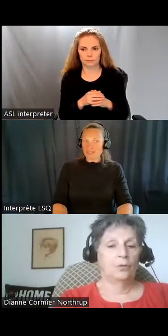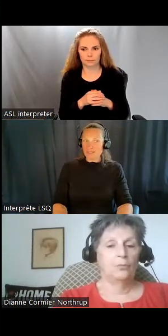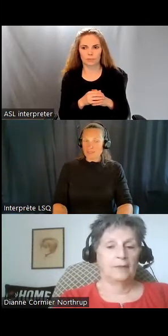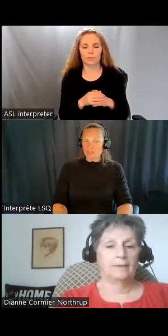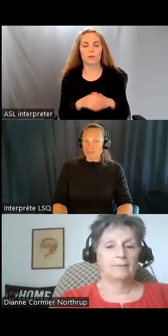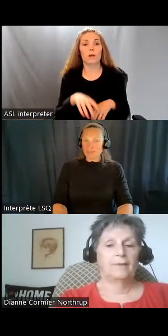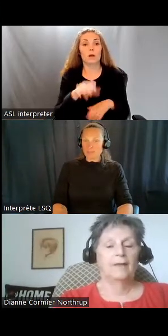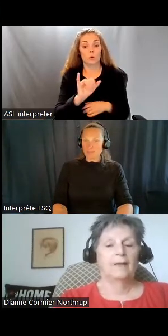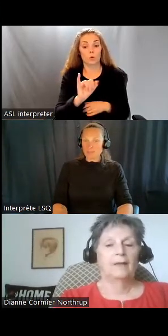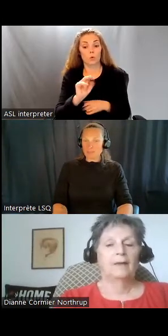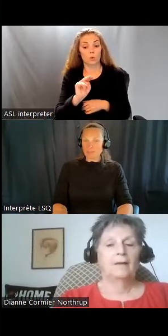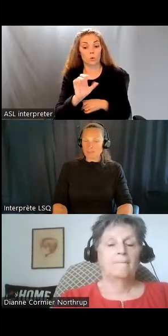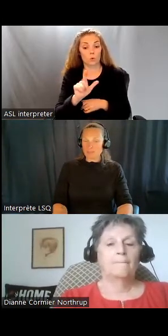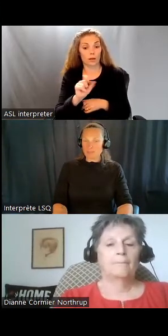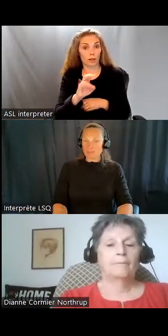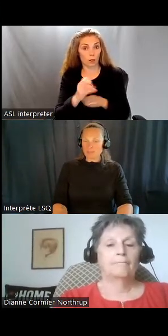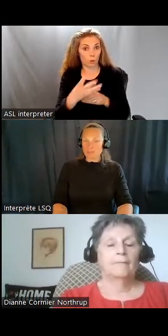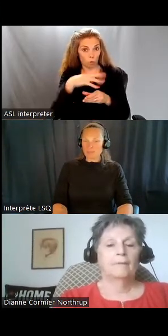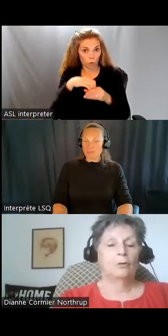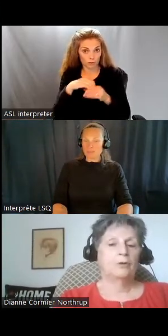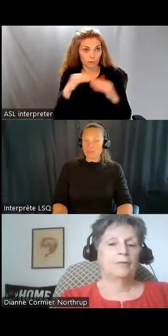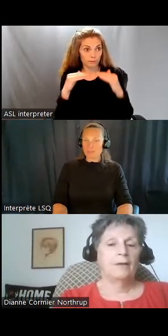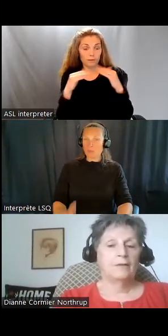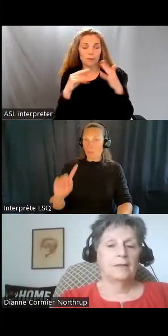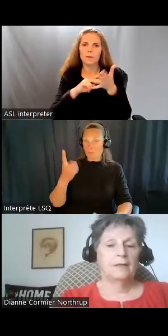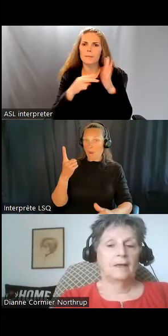on choisirait où on veut vivre et avec qui.